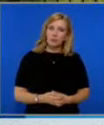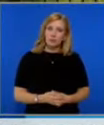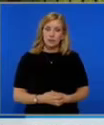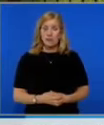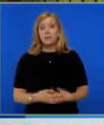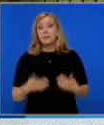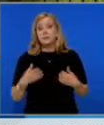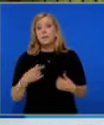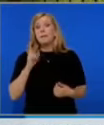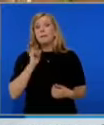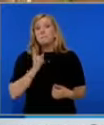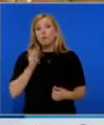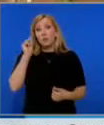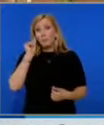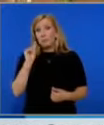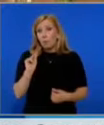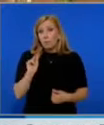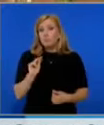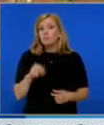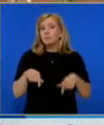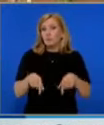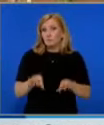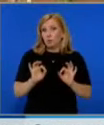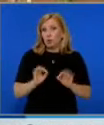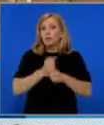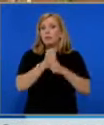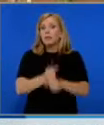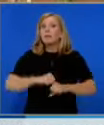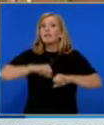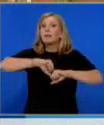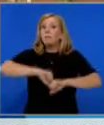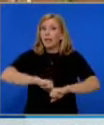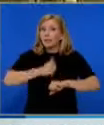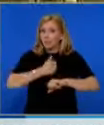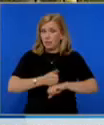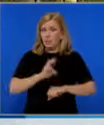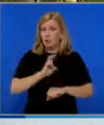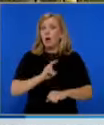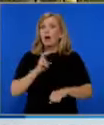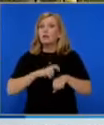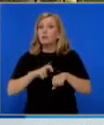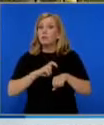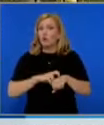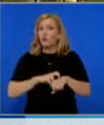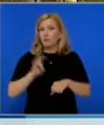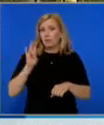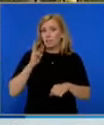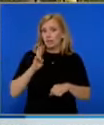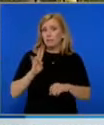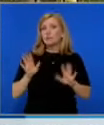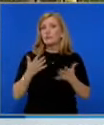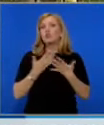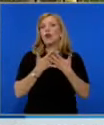Това, което можем да припомним, че настоящият си мандат кмета на Несебър Николай Димитров започна арестуван. Той беше